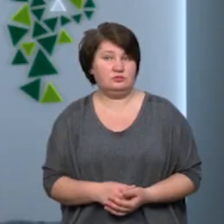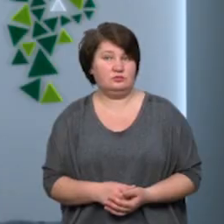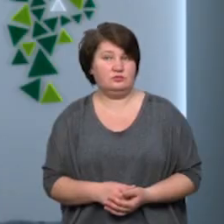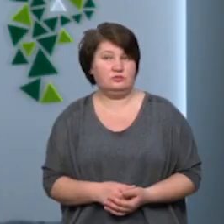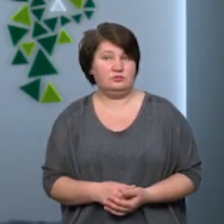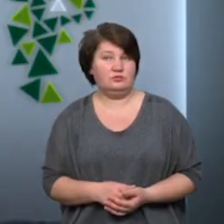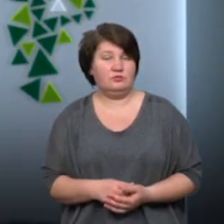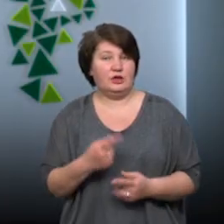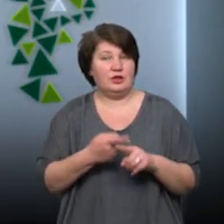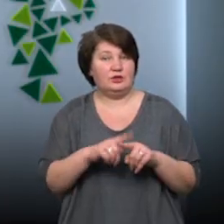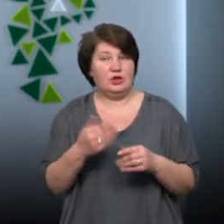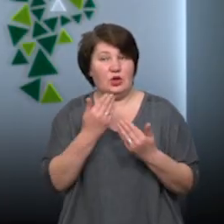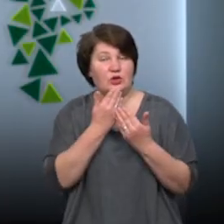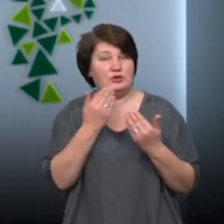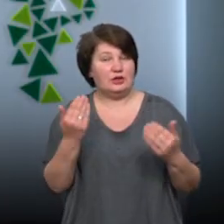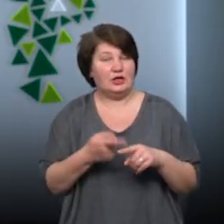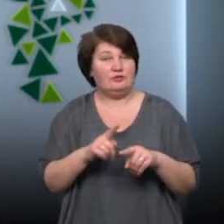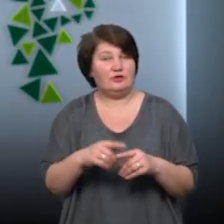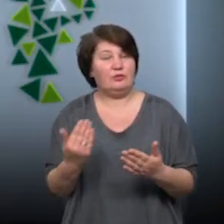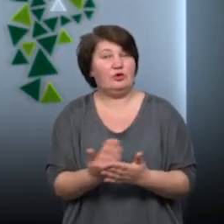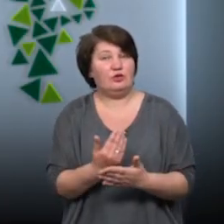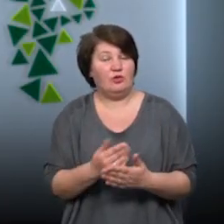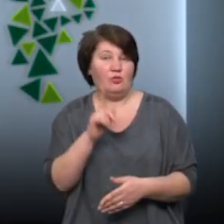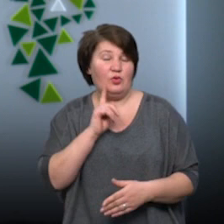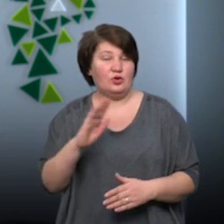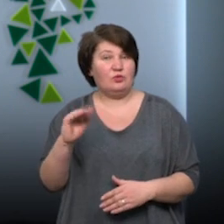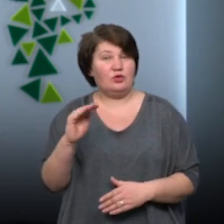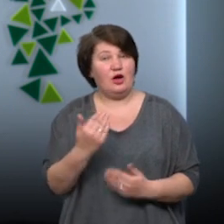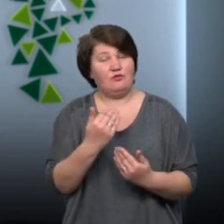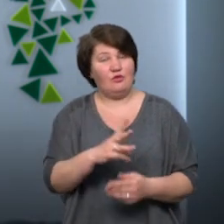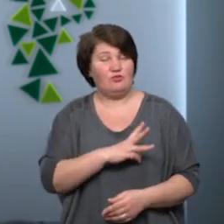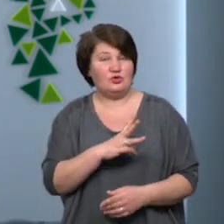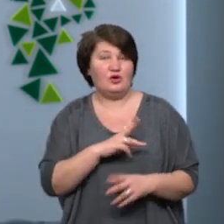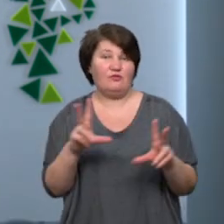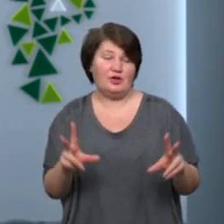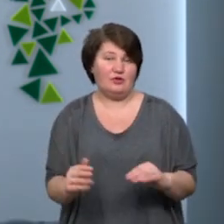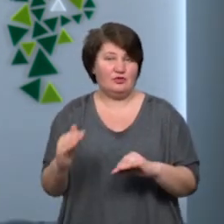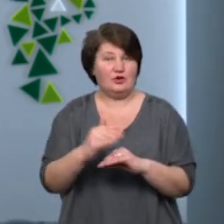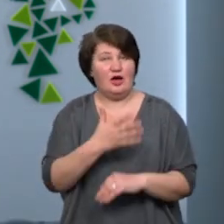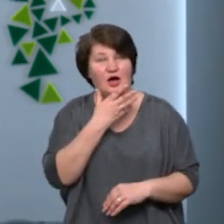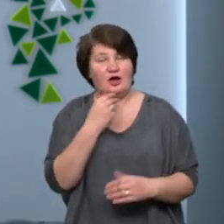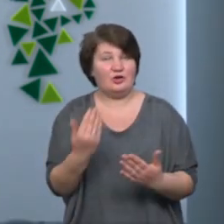Це остання інформація у цьому випуску. Я поки прощаюсь, але вам бажаю вдалого вечора та хороших новин. Дякую. Дякую.